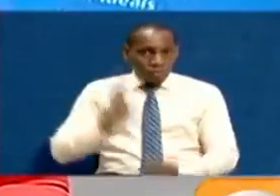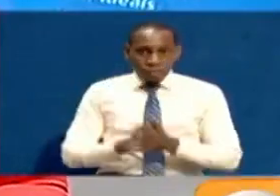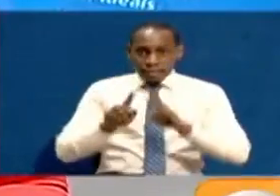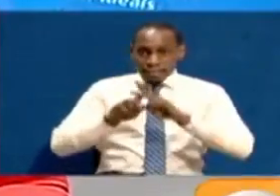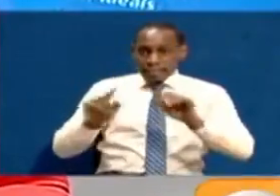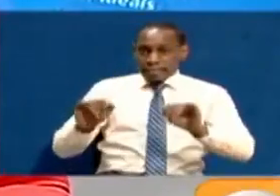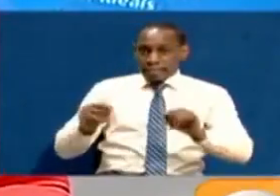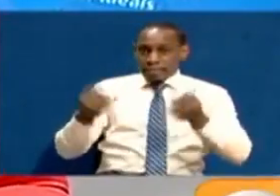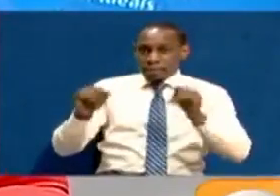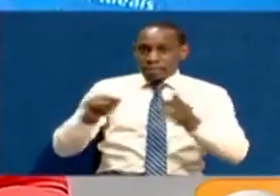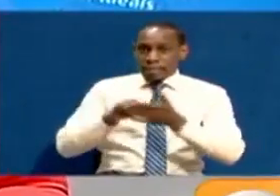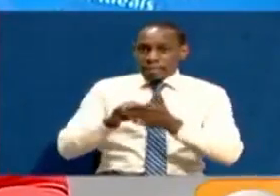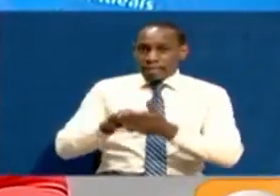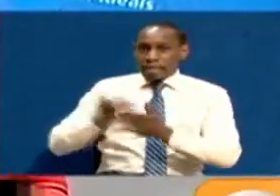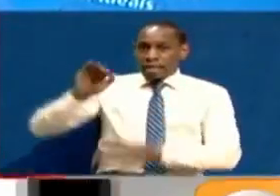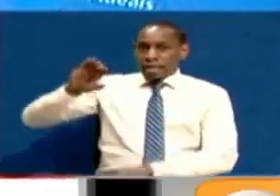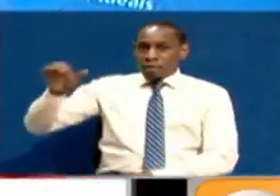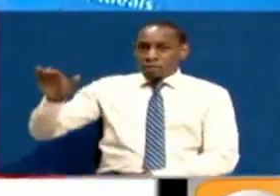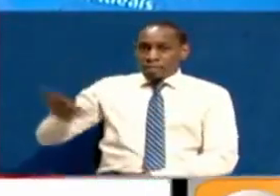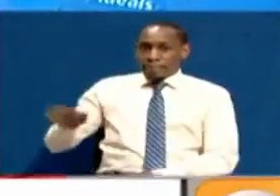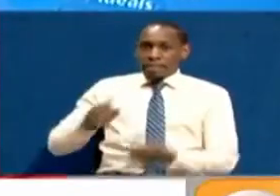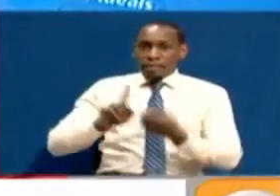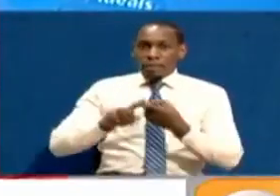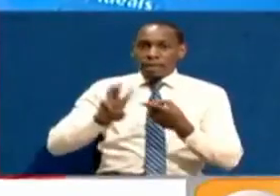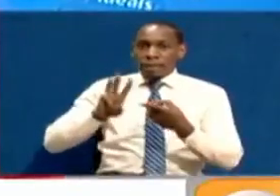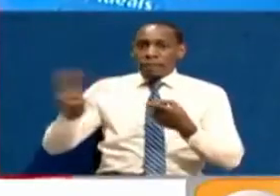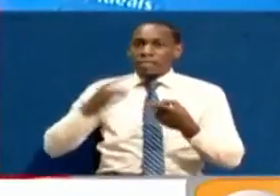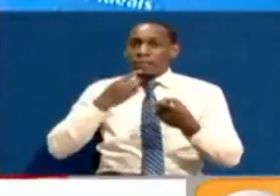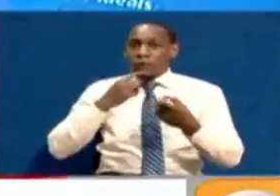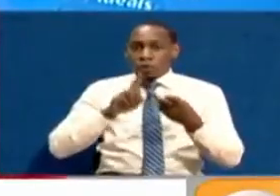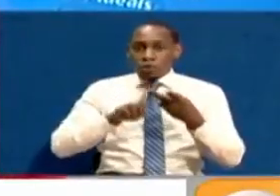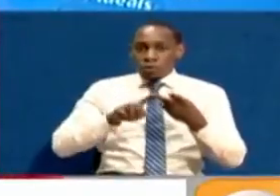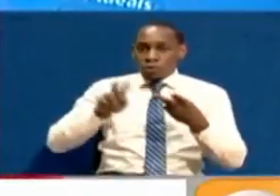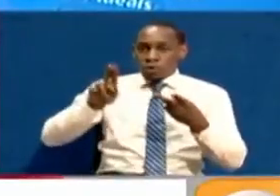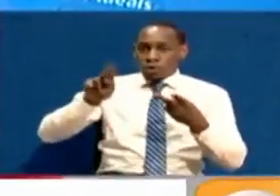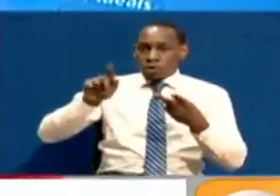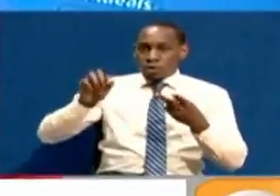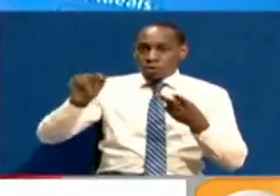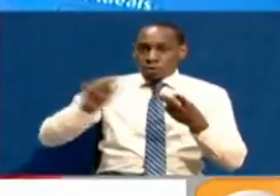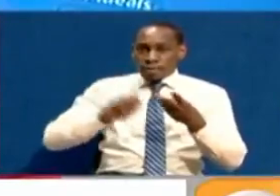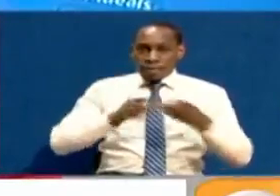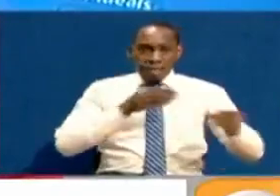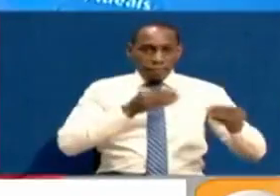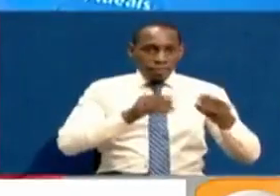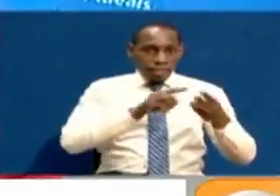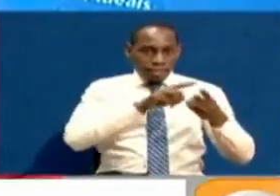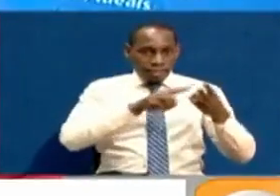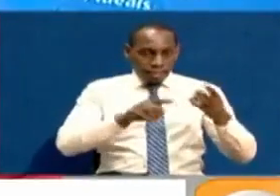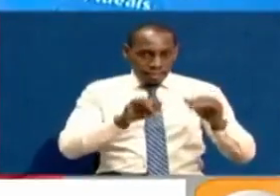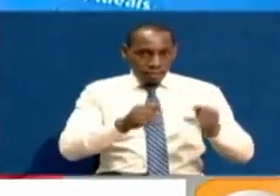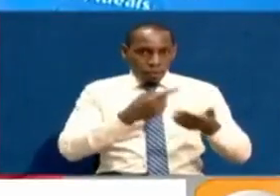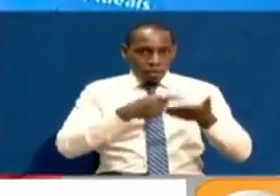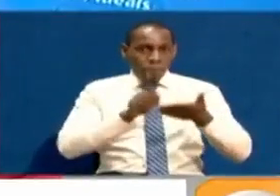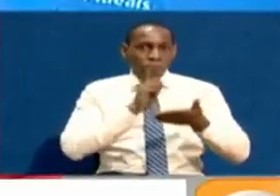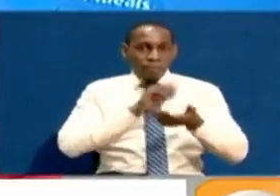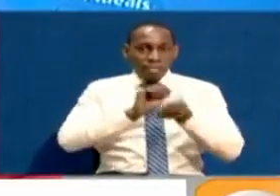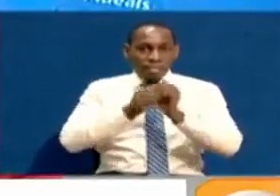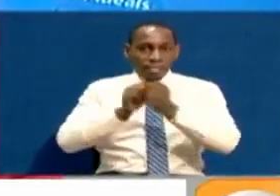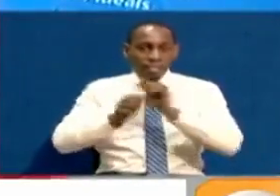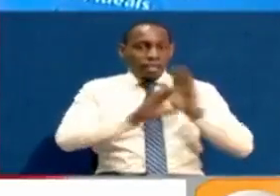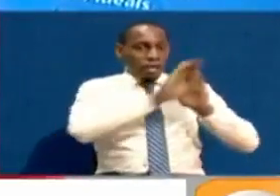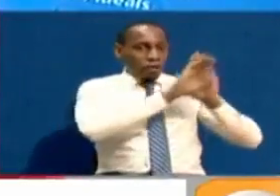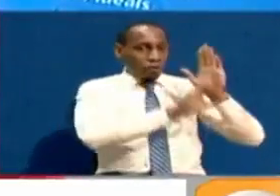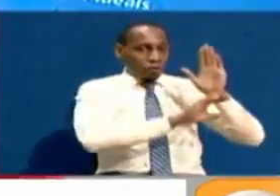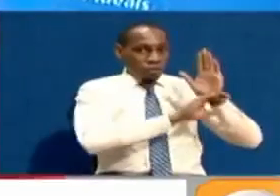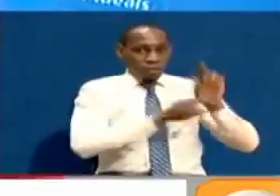Atunanza na tarifa kwamba mabunge ya county za pokot magharibi, transzoia na busia ndio ya hivi punde kuhithinisha mswado wa marekibishu ya